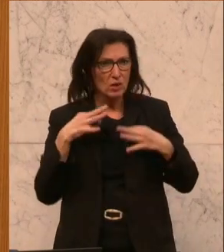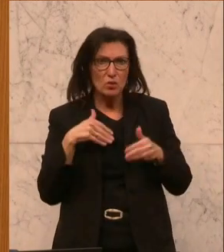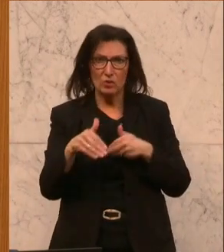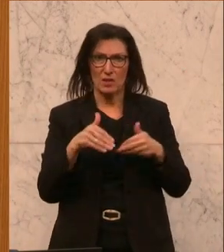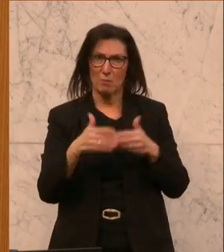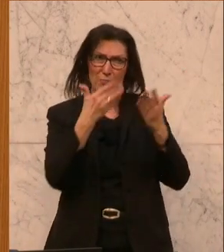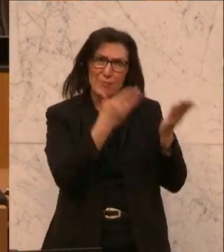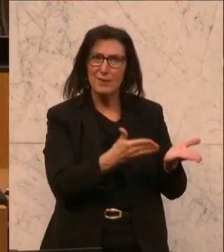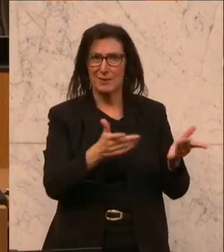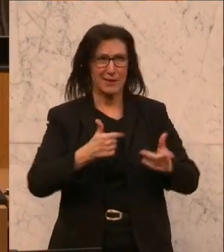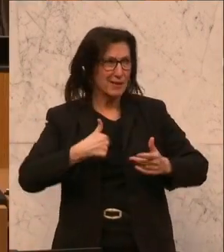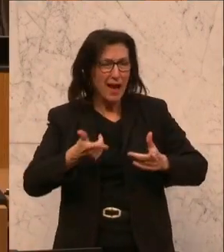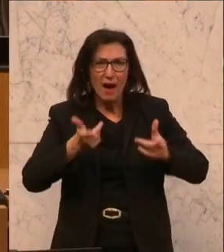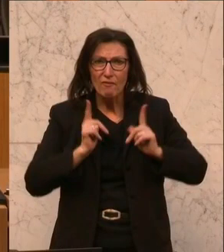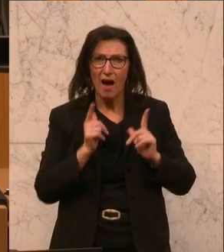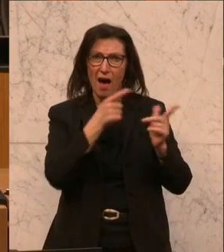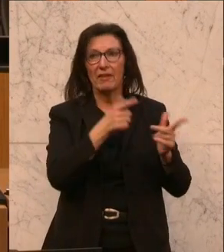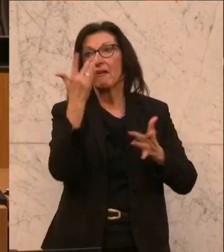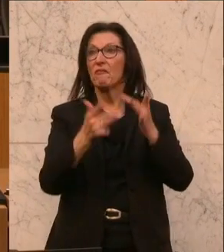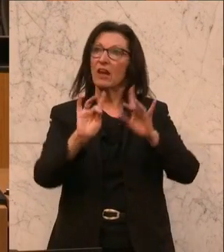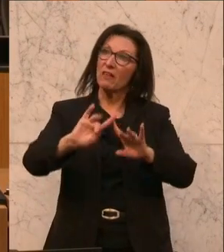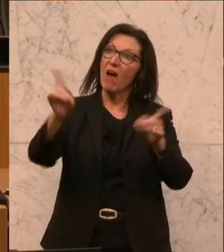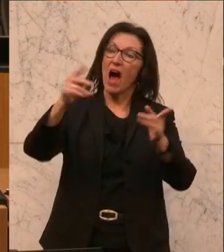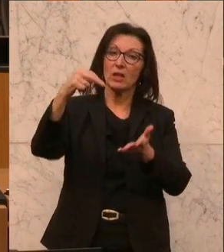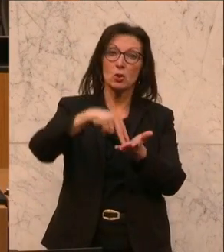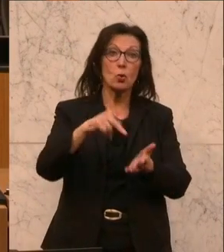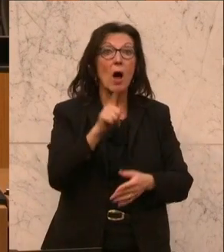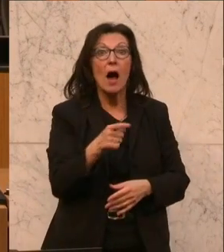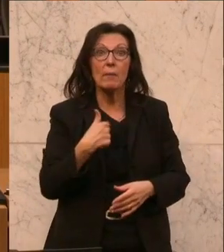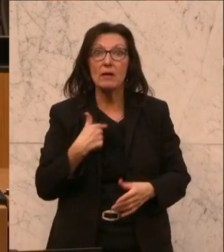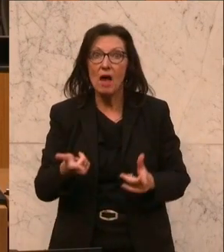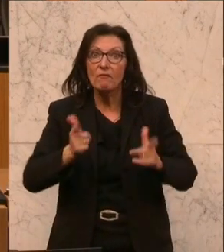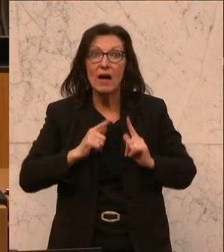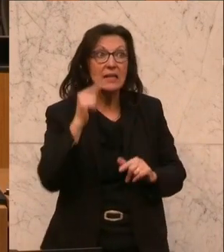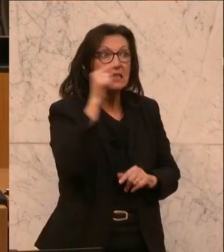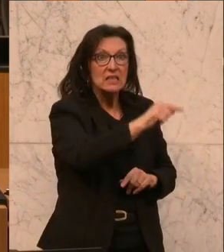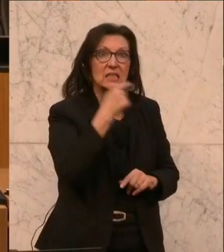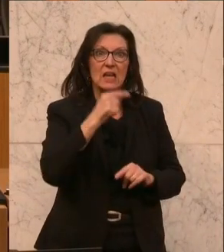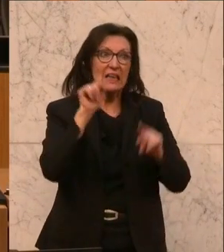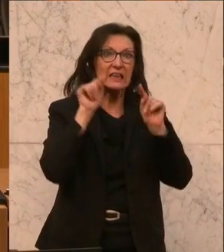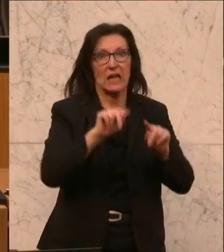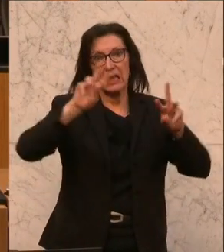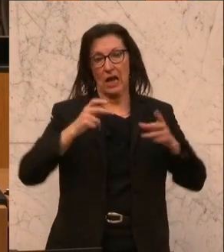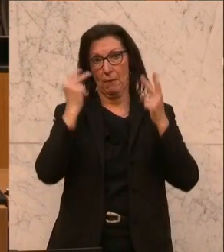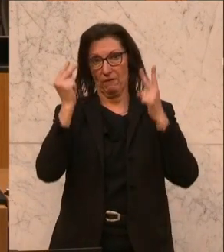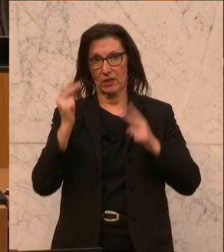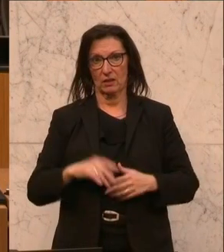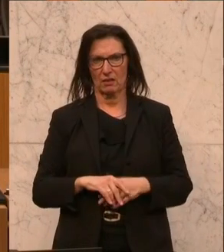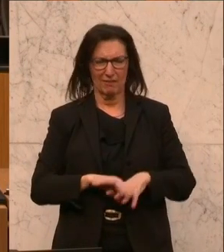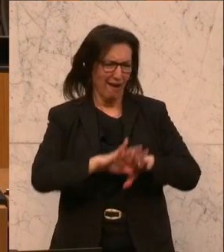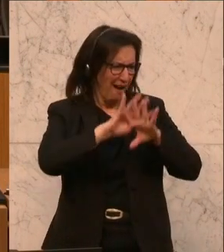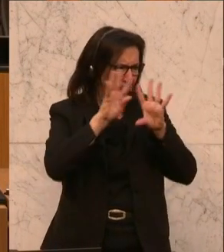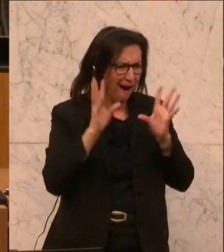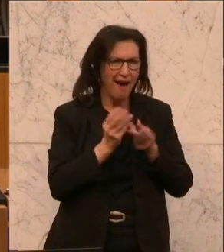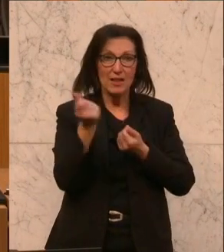Zuständigkeiten vielleicht an der Sache woanders liegen, dass Sie es zu Ihrer Priorität erklären. Dass Sie Ihr gesamtes politisches